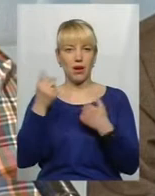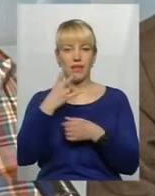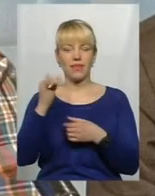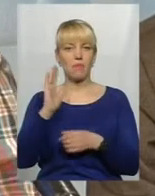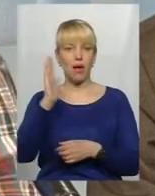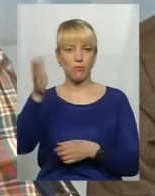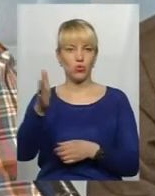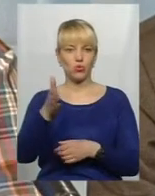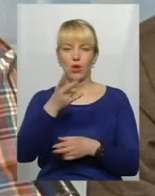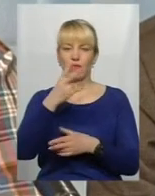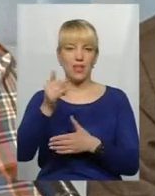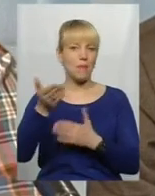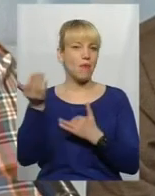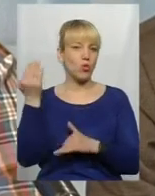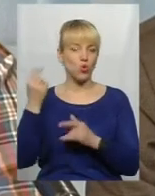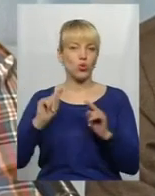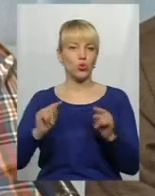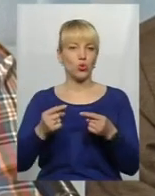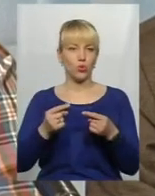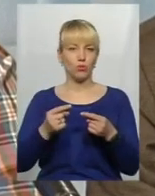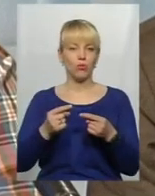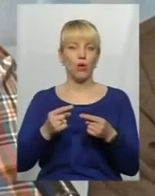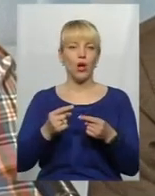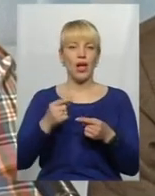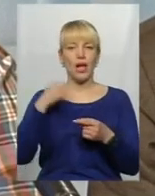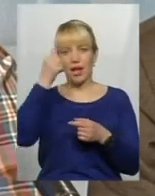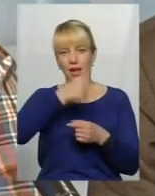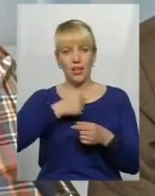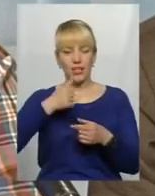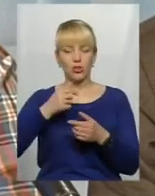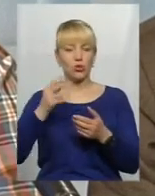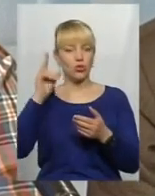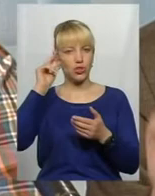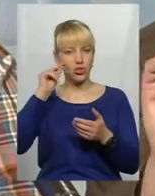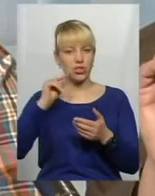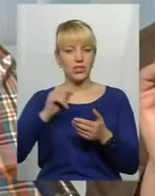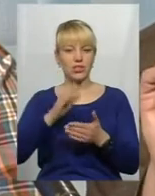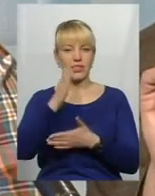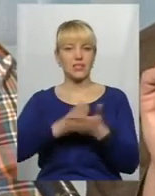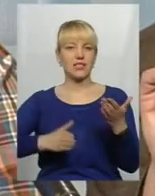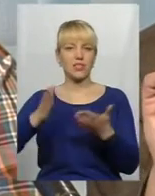майбутнього, ні минулого, а тому літосчислення скасовується. Свят два.